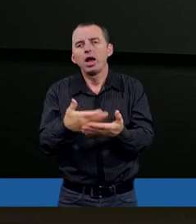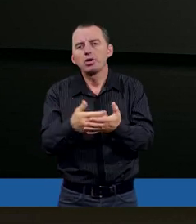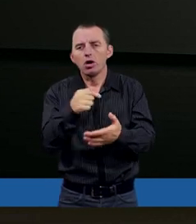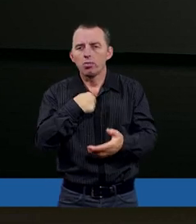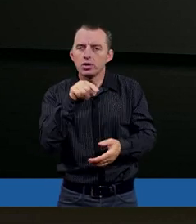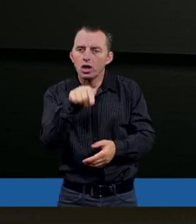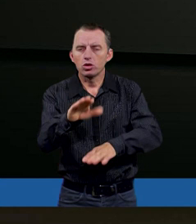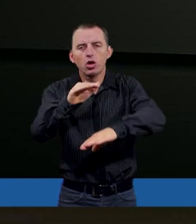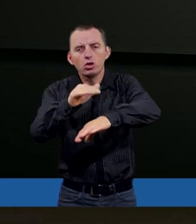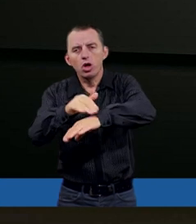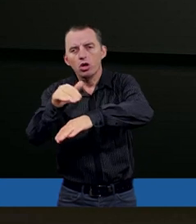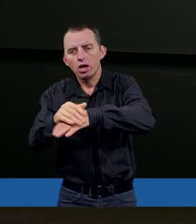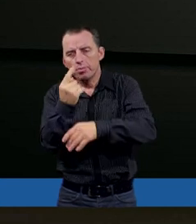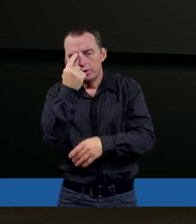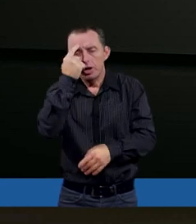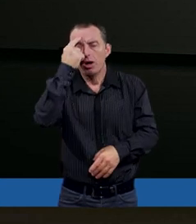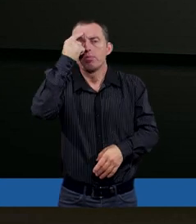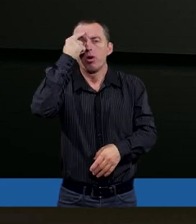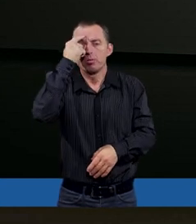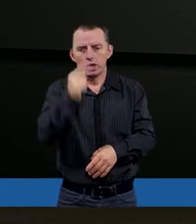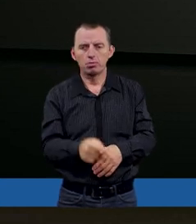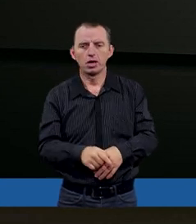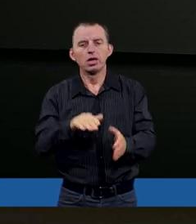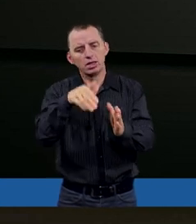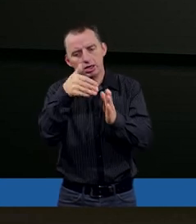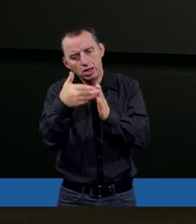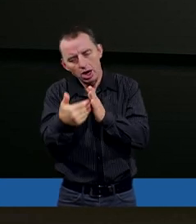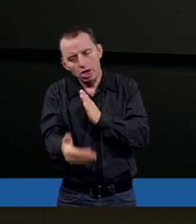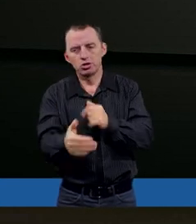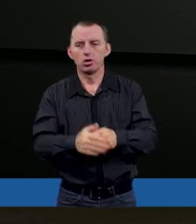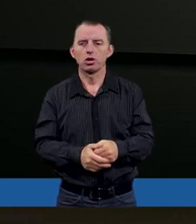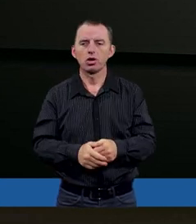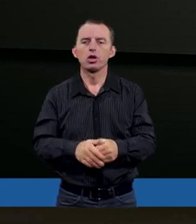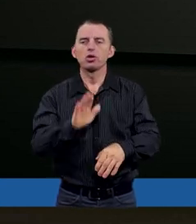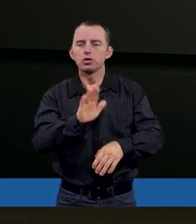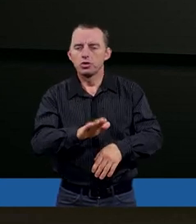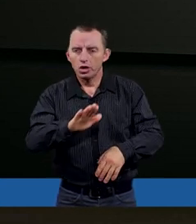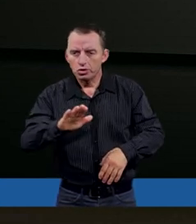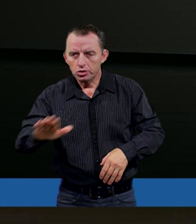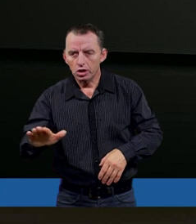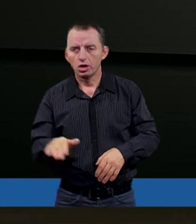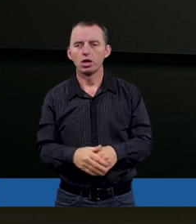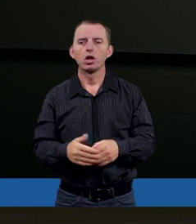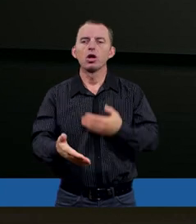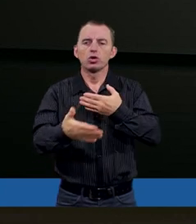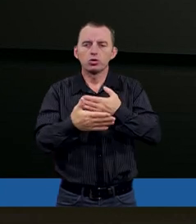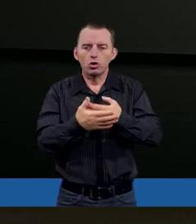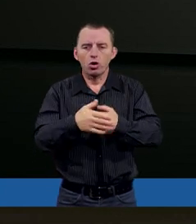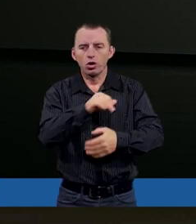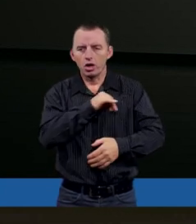A przypomnijmy, stracił dzieci, żona się